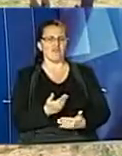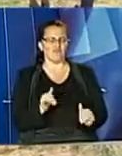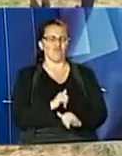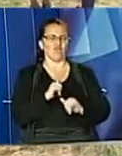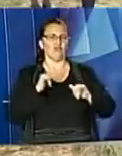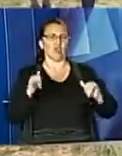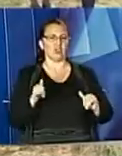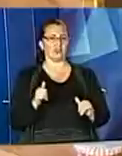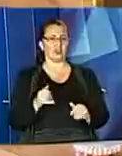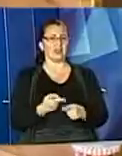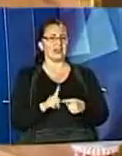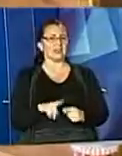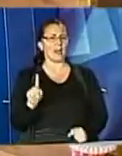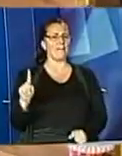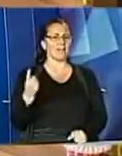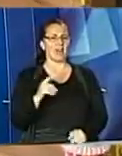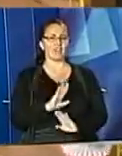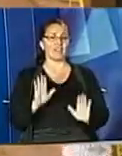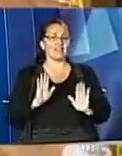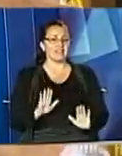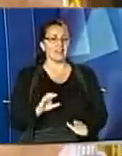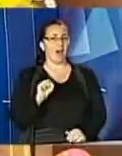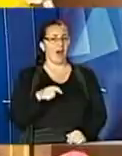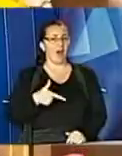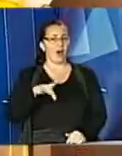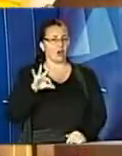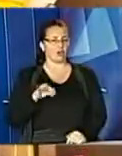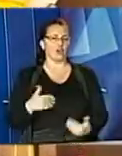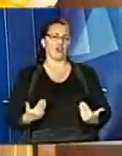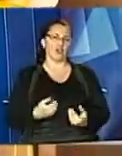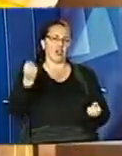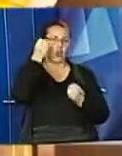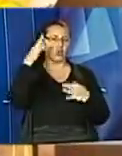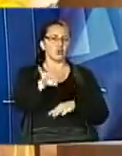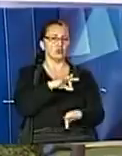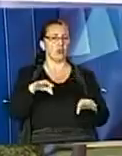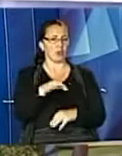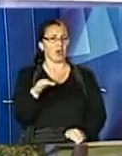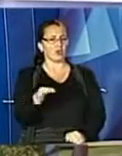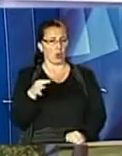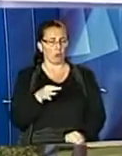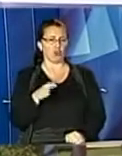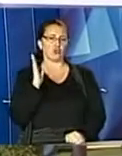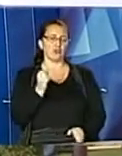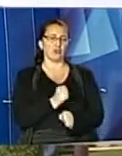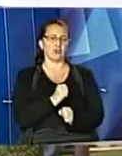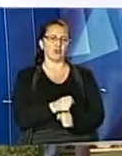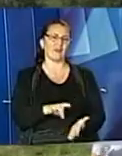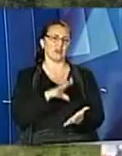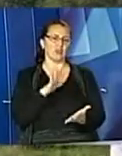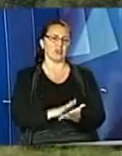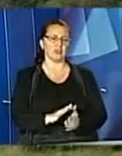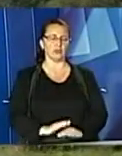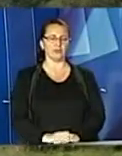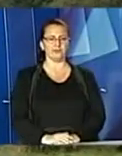слова, Горбогори – це перший не лише агро, й соціально-культурний проєкт у межах області, який буде функціонувати на регулярній основі. Віталій